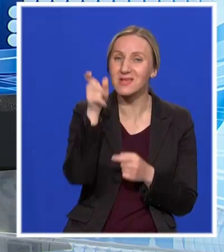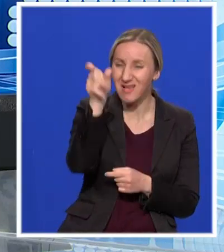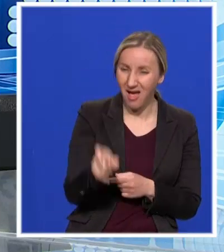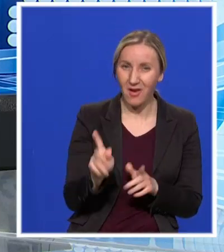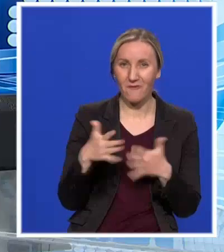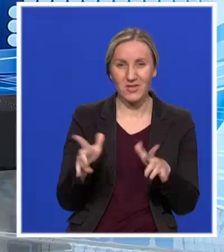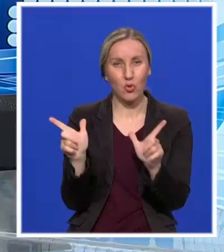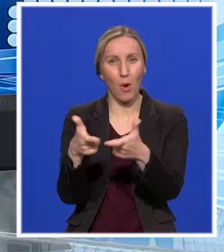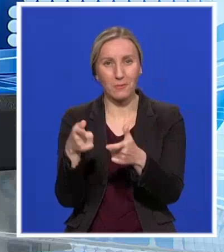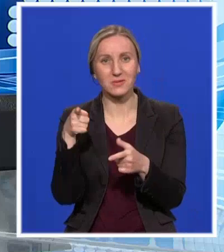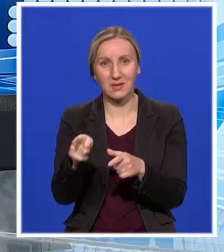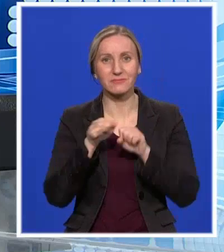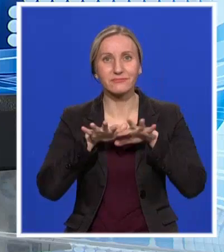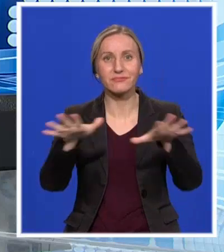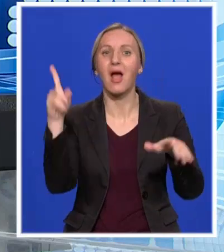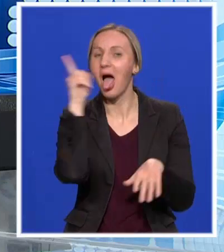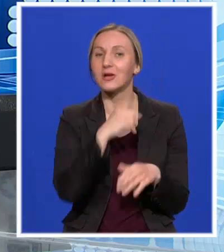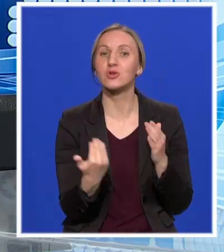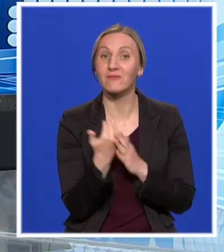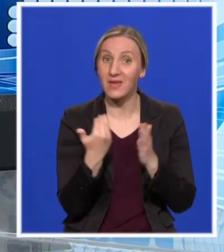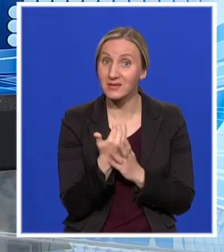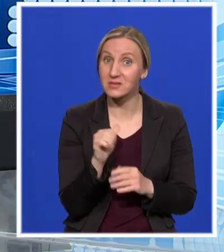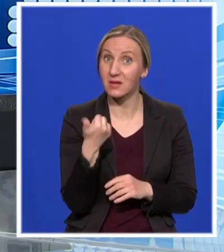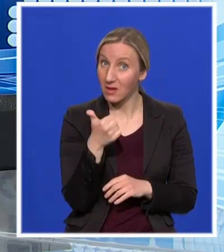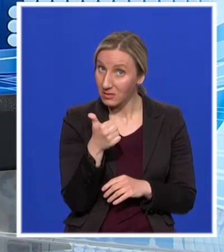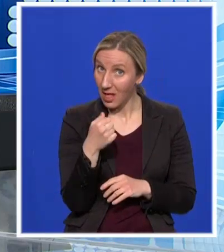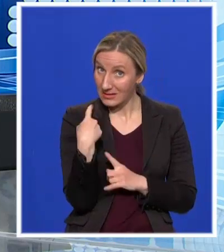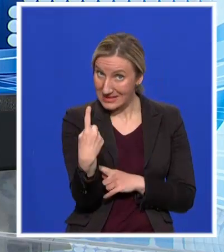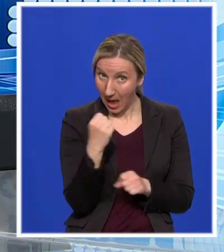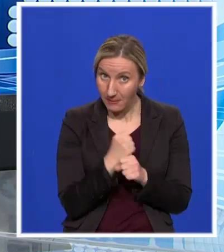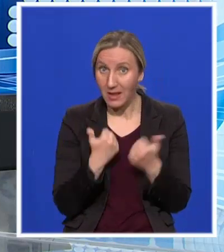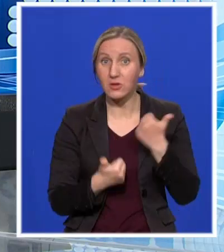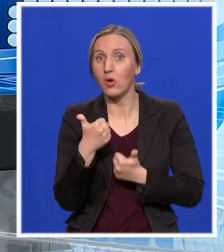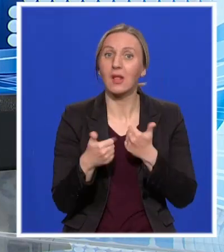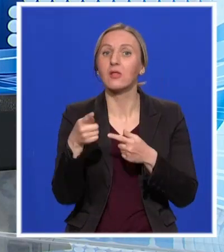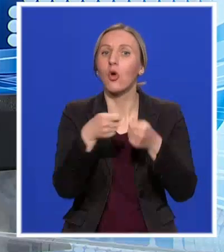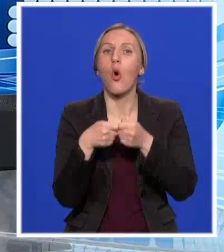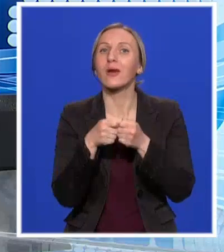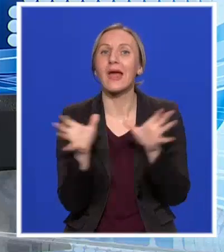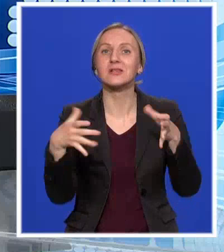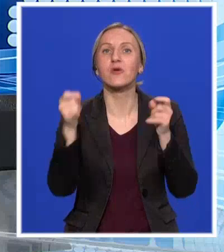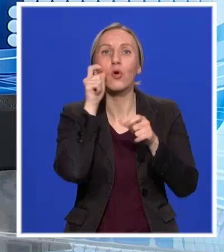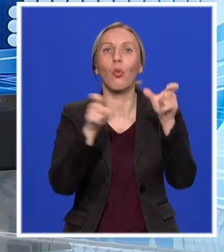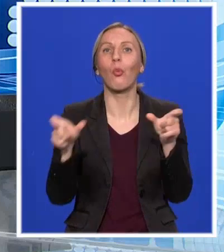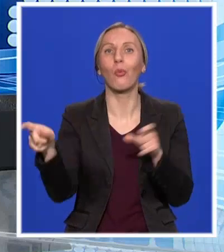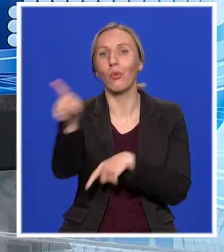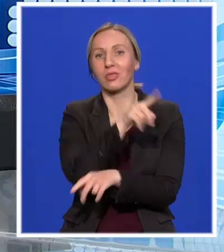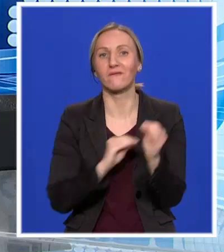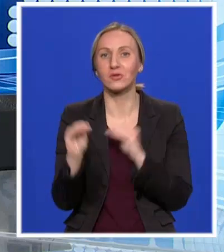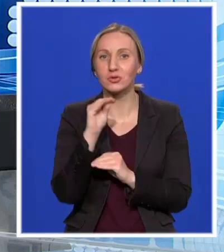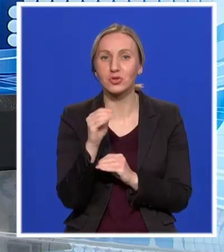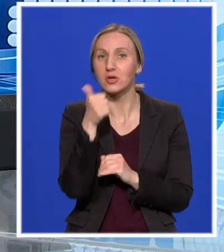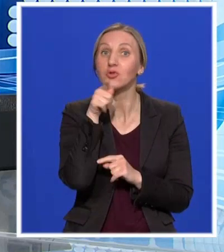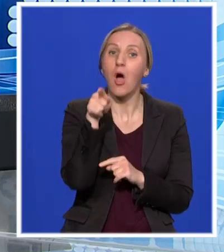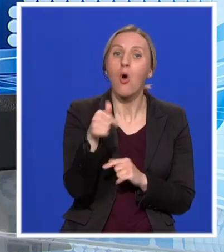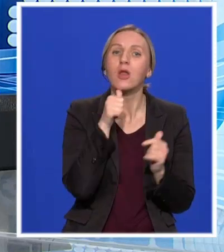danas uhapšenom za širenje lažnih vesti, da li je delovao sam, da li je to organizovana grupa i šta njega kao i sve